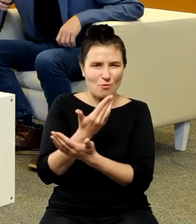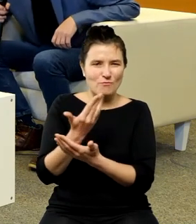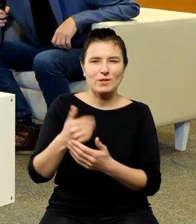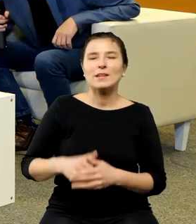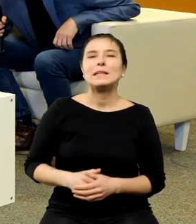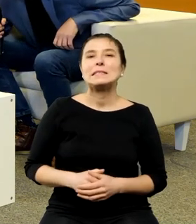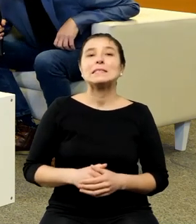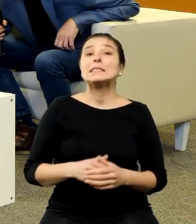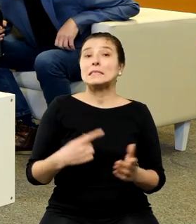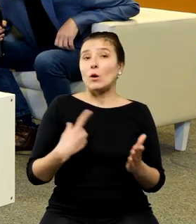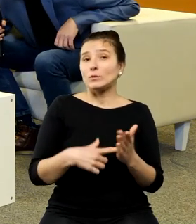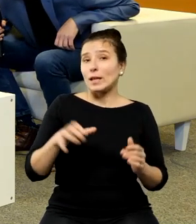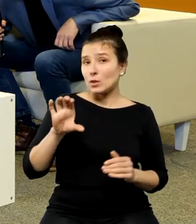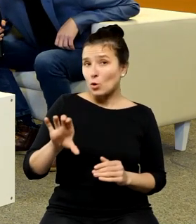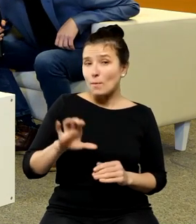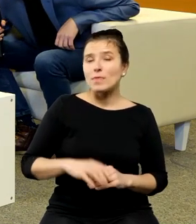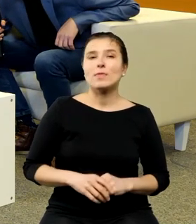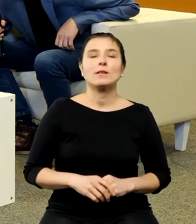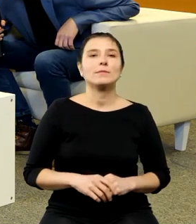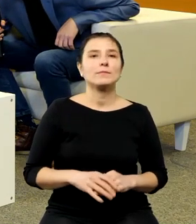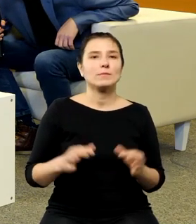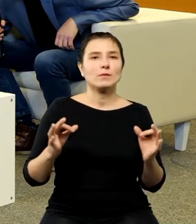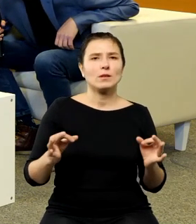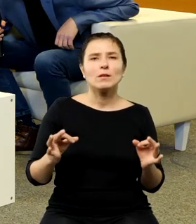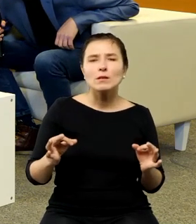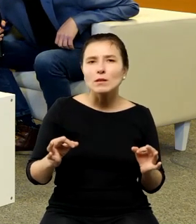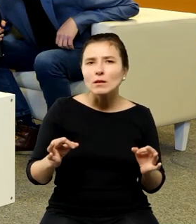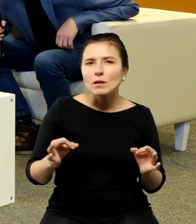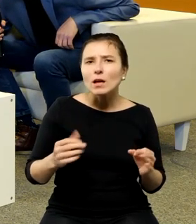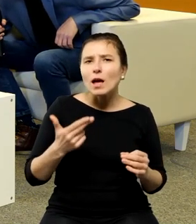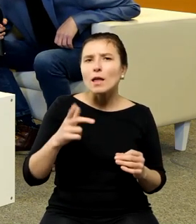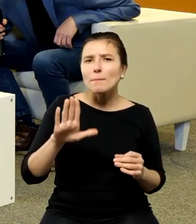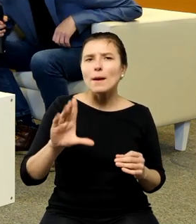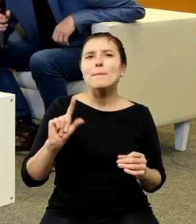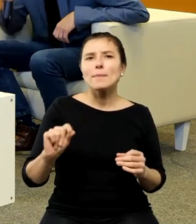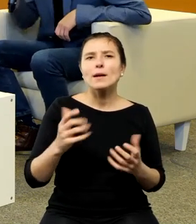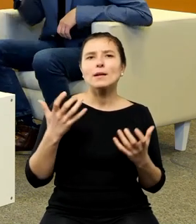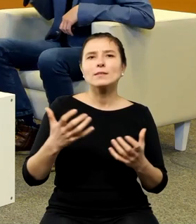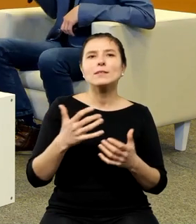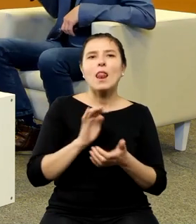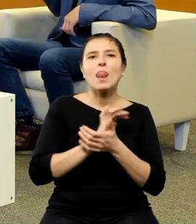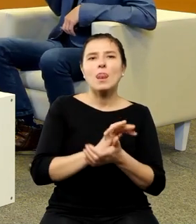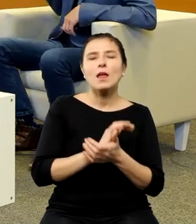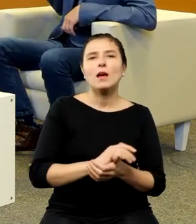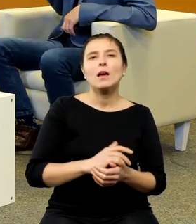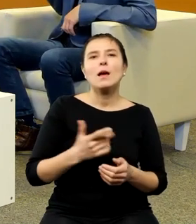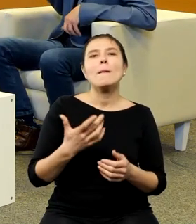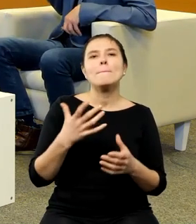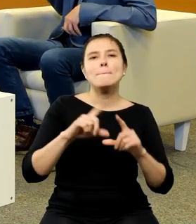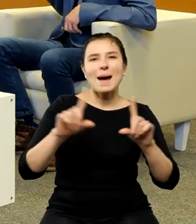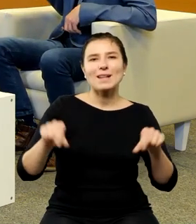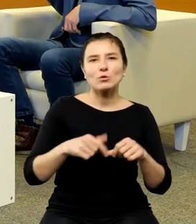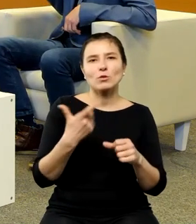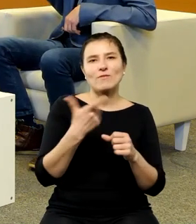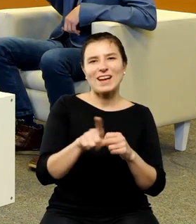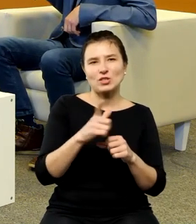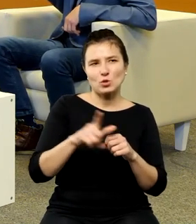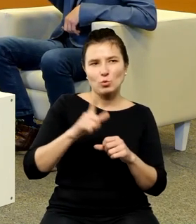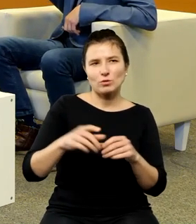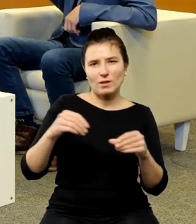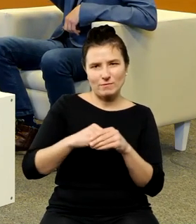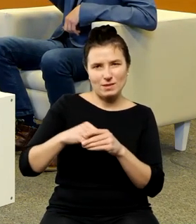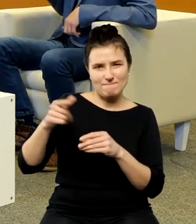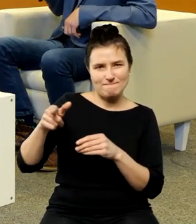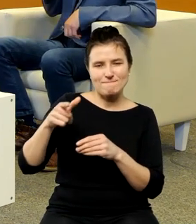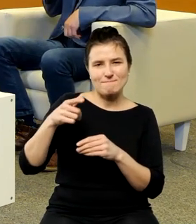ostatni komentarz że obecnie NBP chce wyemitować banknot 20 zł z podstacią Kopernika nie wiem nie słyszałem o tym ale to